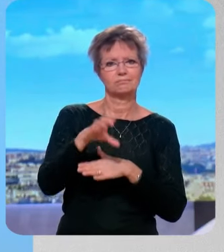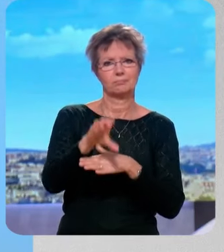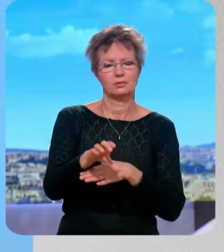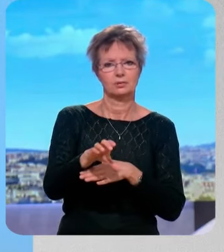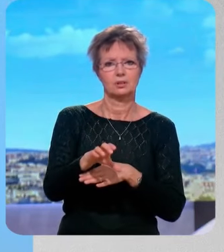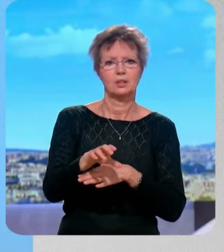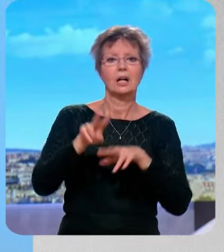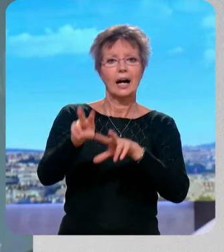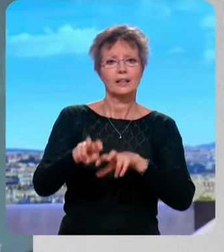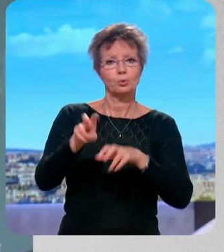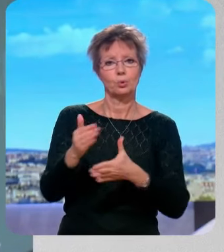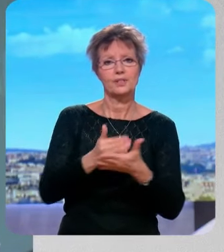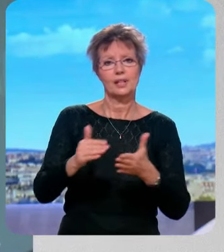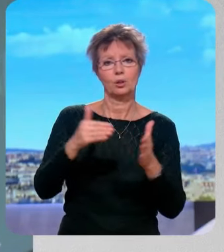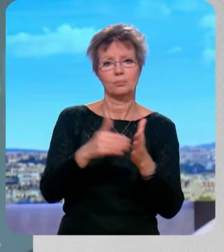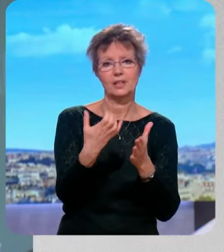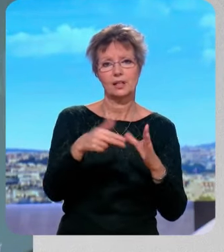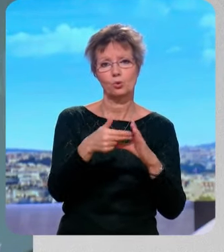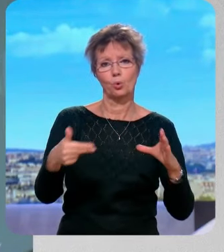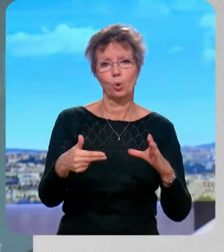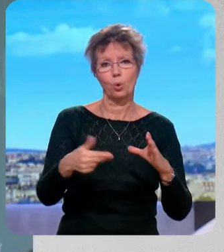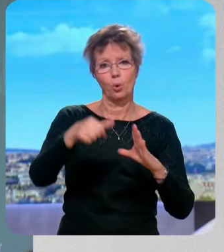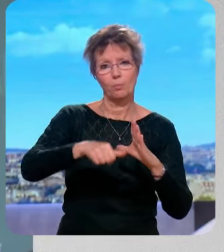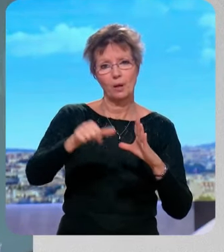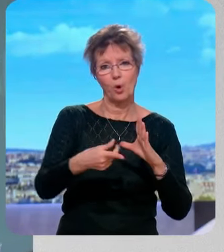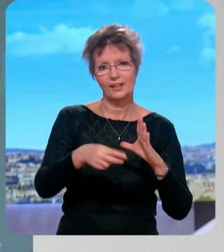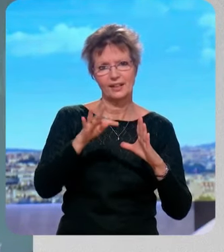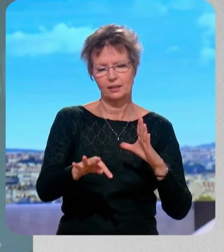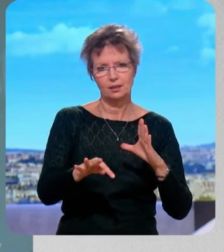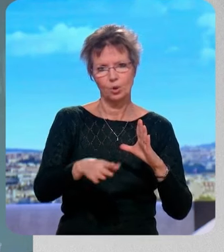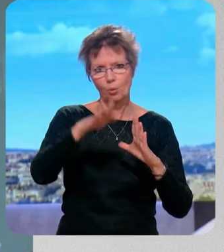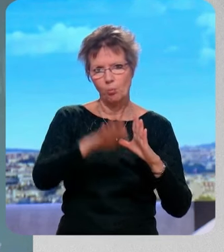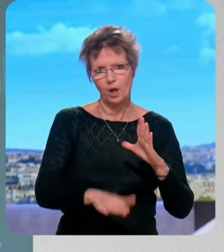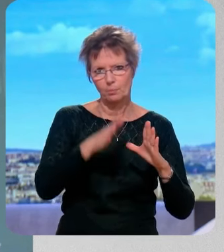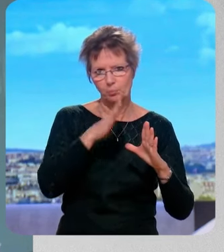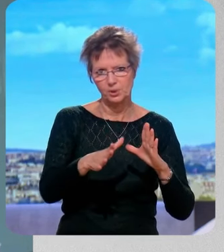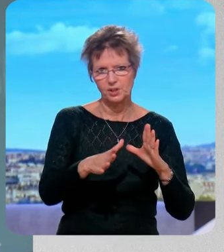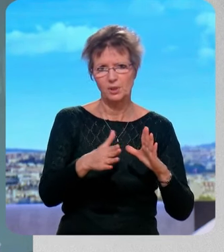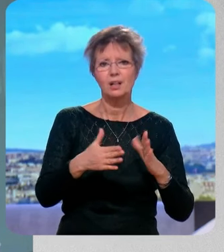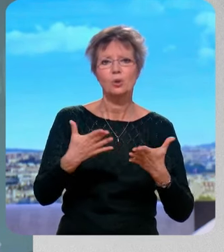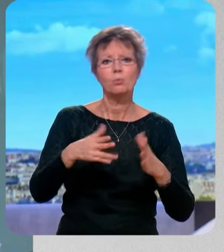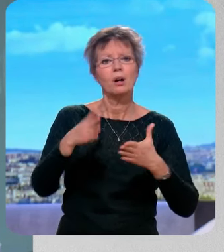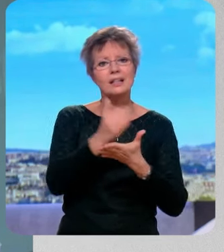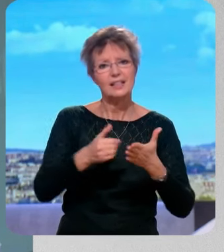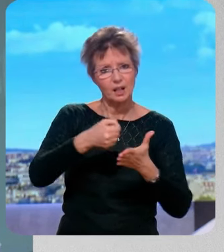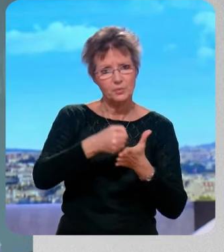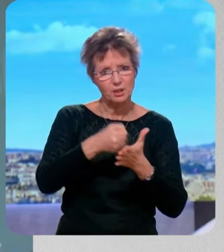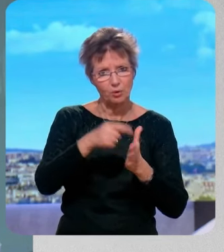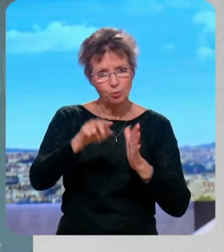agriculteur, dit-il, ne doit gagner moins de 1500 euros net par mois, est-ce que c'est sur la table une sorte de revenu minimum pour les agriculteurs ? Mais je trouve très curieuse cette